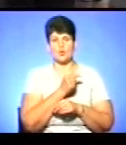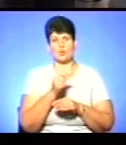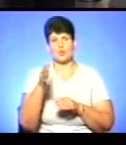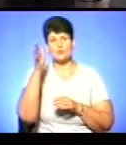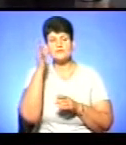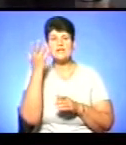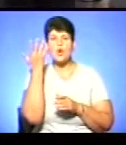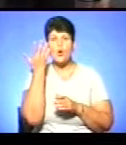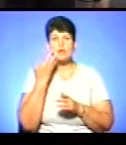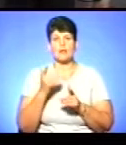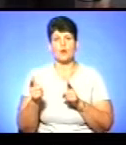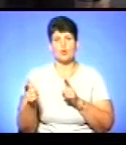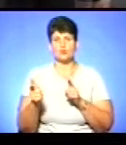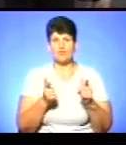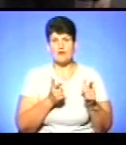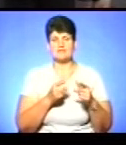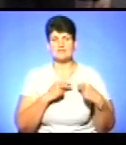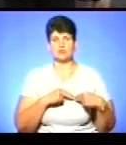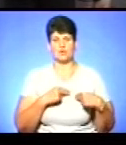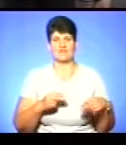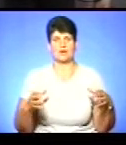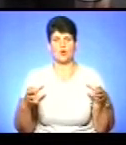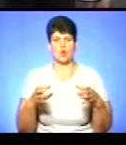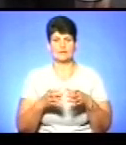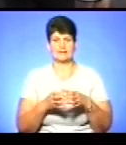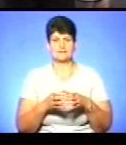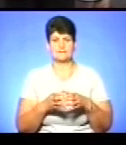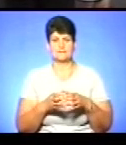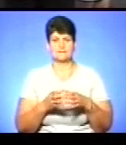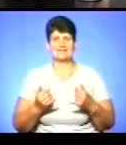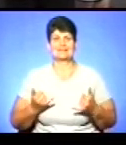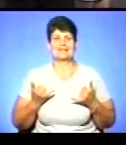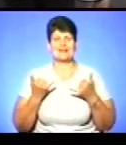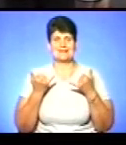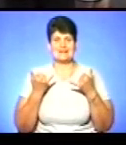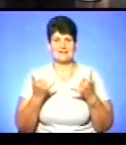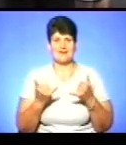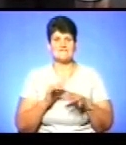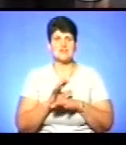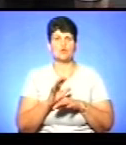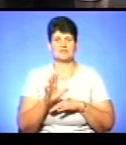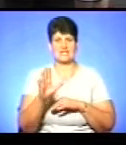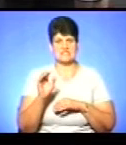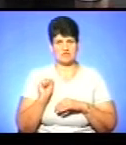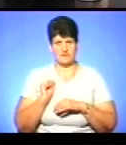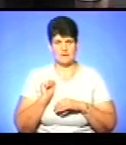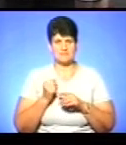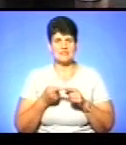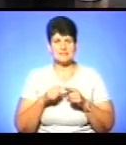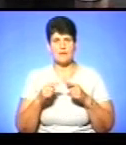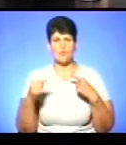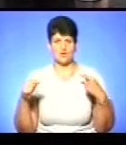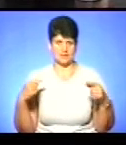готувався фактично трудовий колектив для певного виробництва. По-різному це